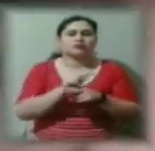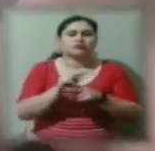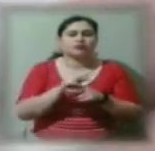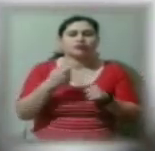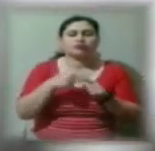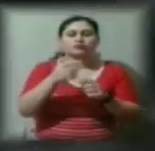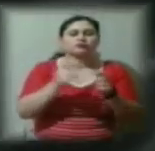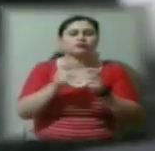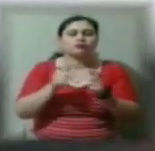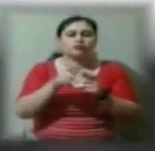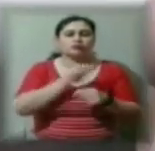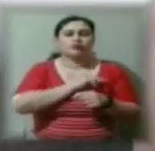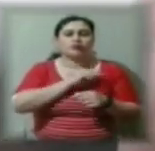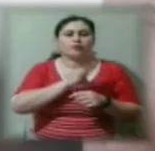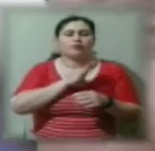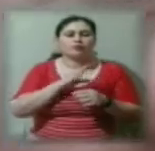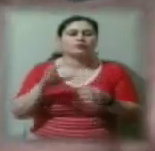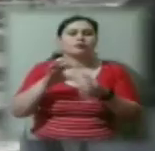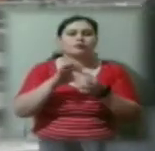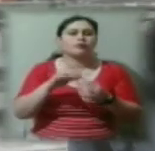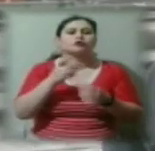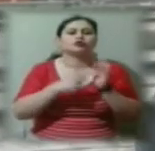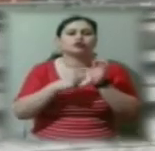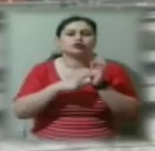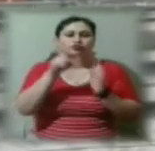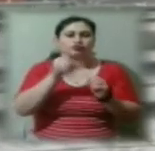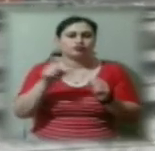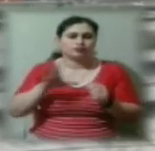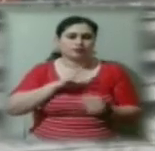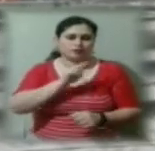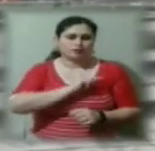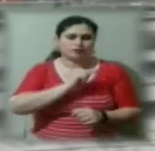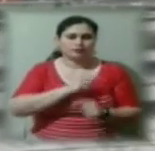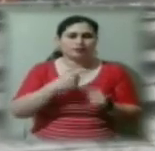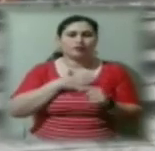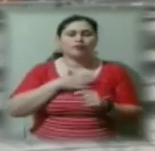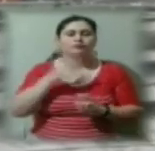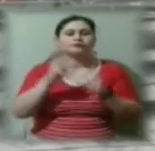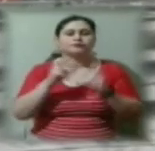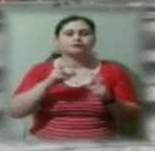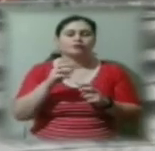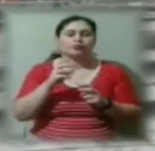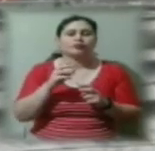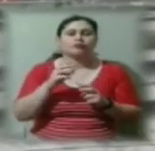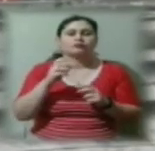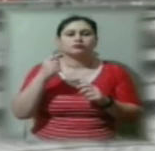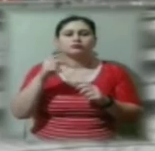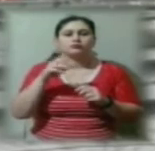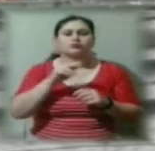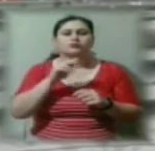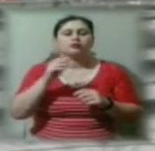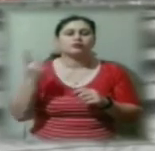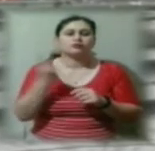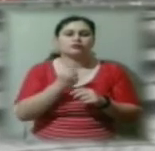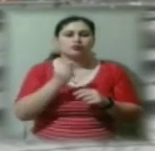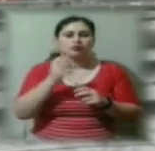роботах було задійно близько 600 людей. На нашому підприємстві робочий тиждень триває п'ять днів, але для